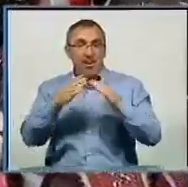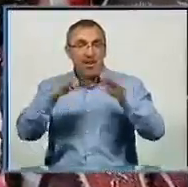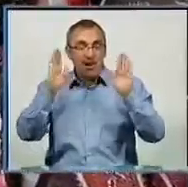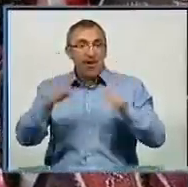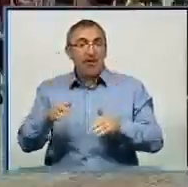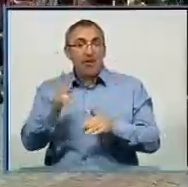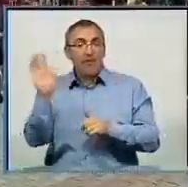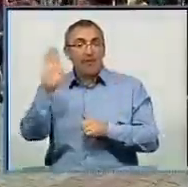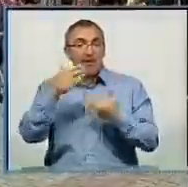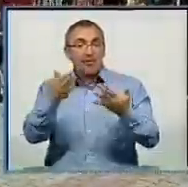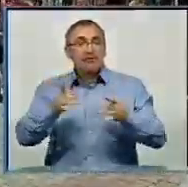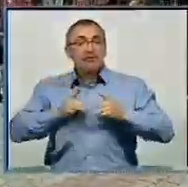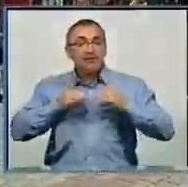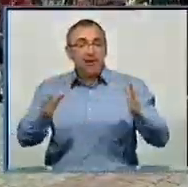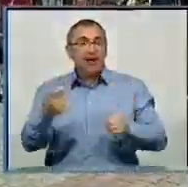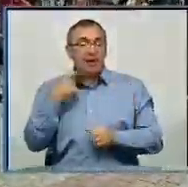Кіровоградщині у їх свято?